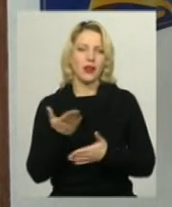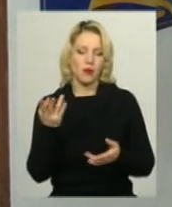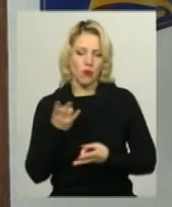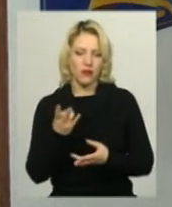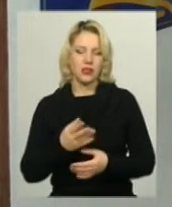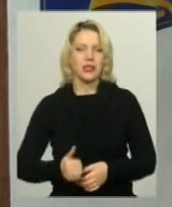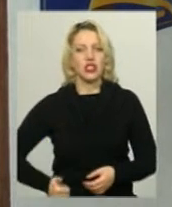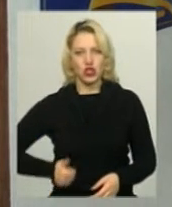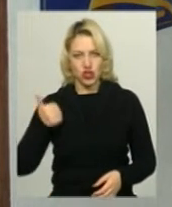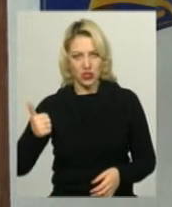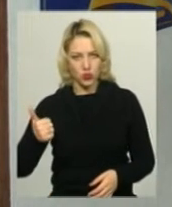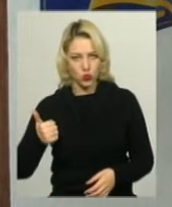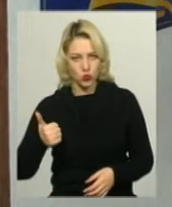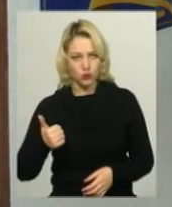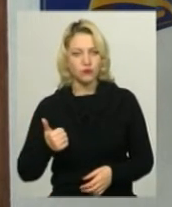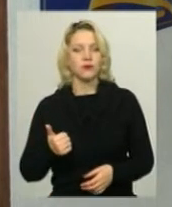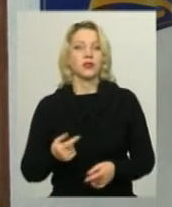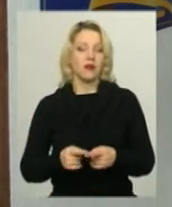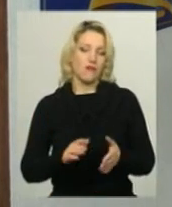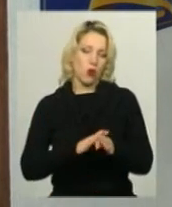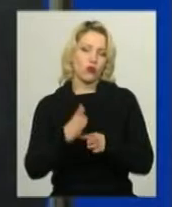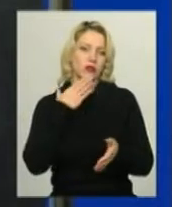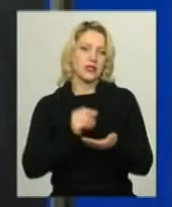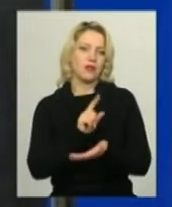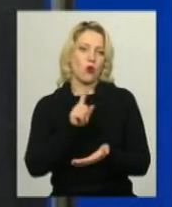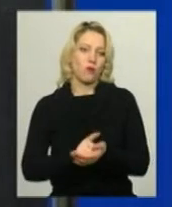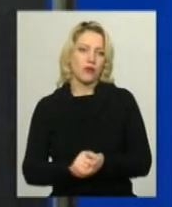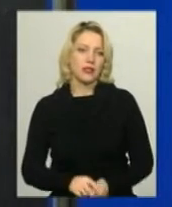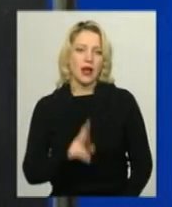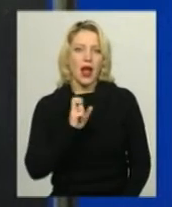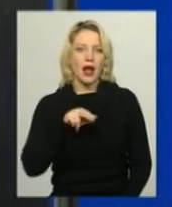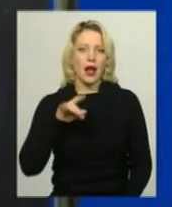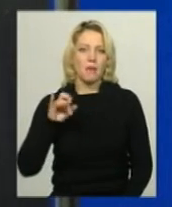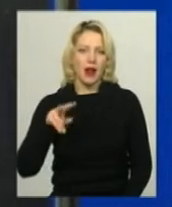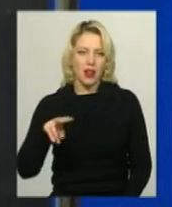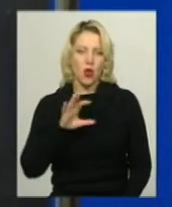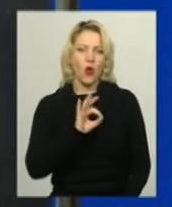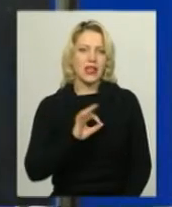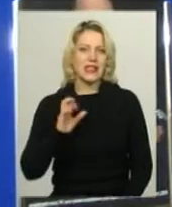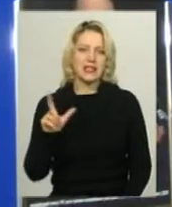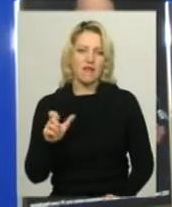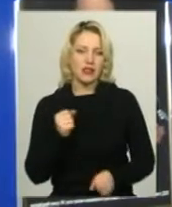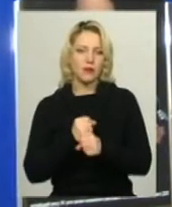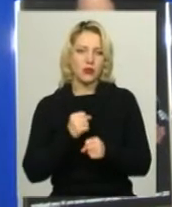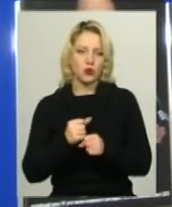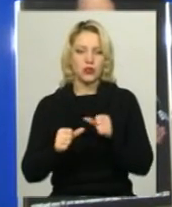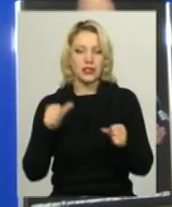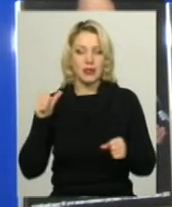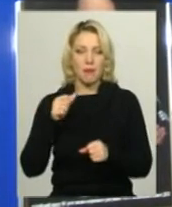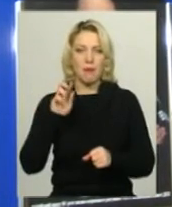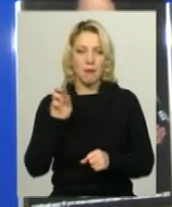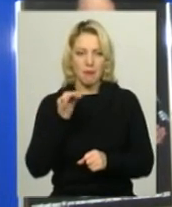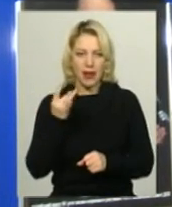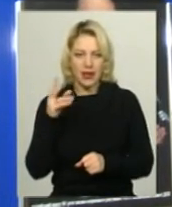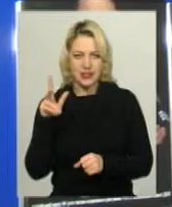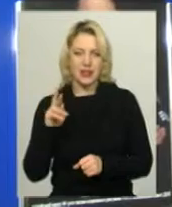з честью, з гідністю виконувати свій обов'язок. Капрал Олена Завадська працює у поліції з березня минулого року. Зізнається,